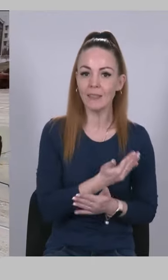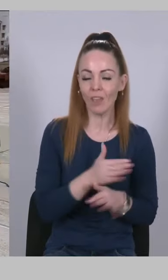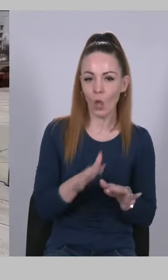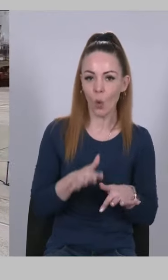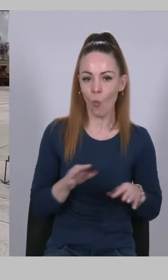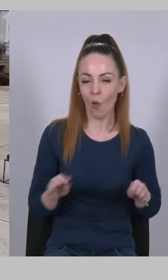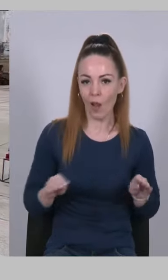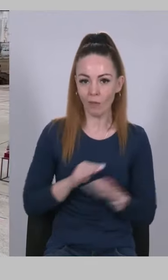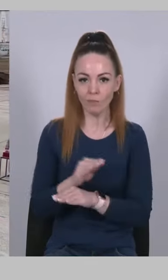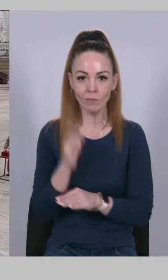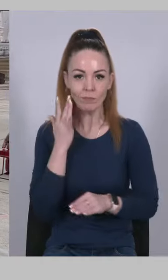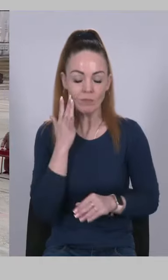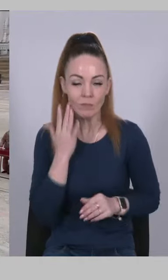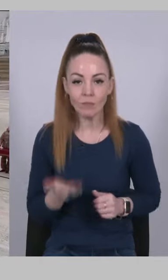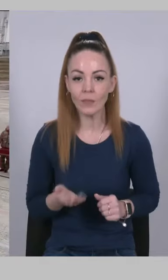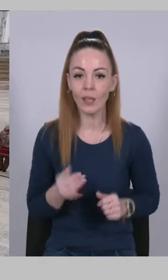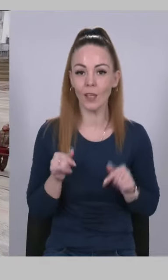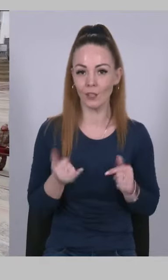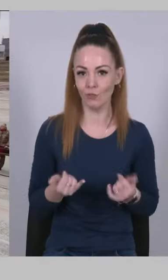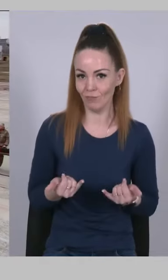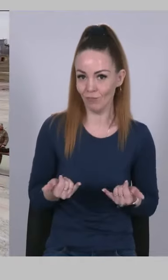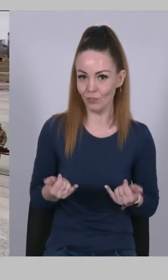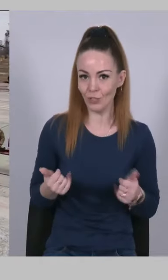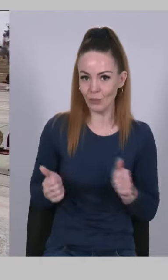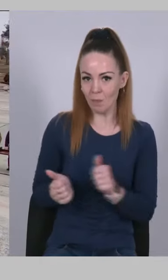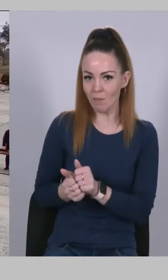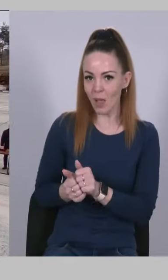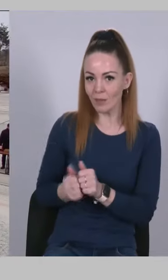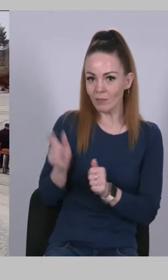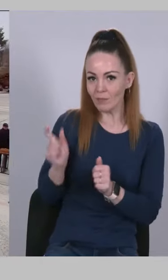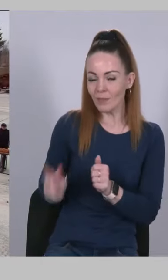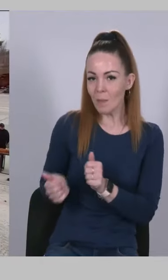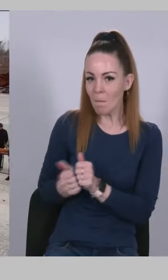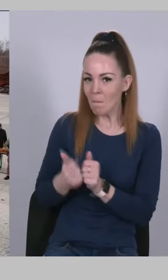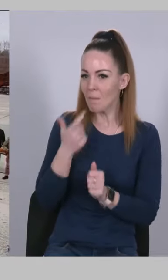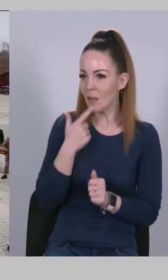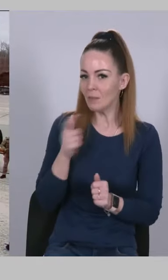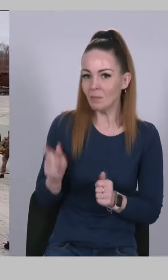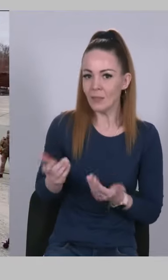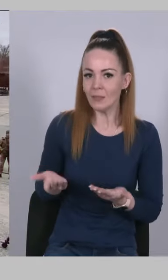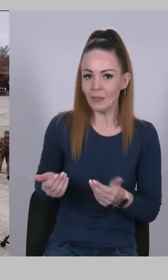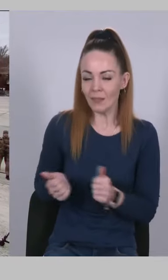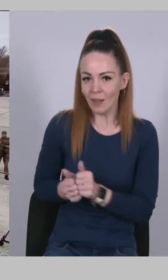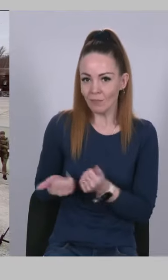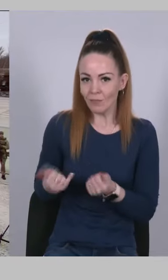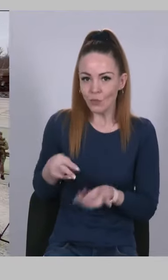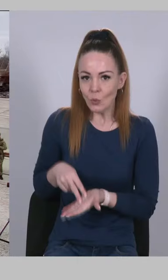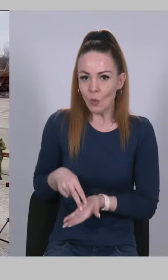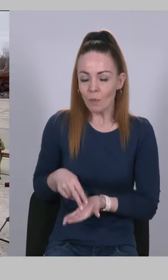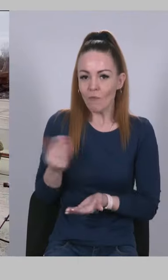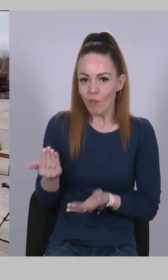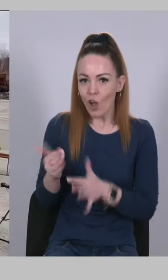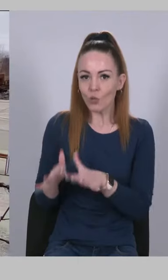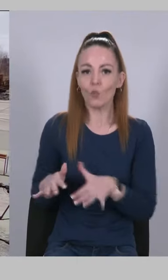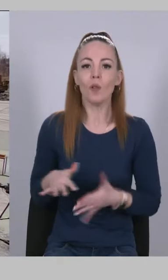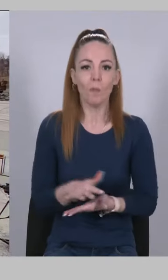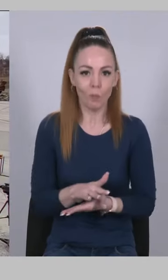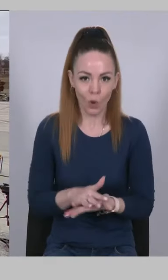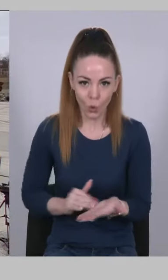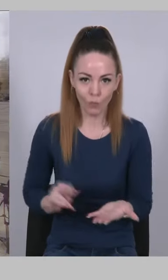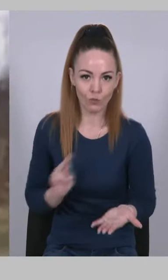менш ми стоїмо зараз тут пліч-опліч з вами, пане президенте. Ваш уряд продовжує працювати,